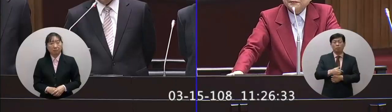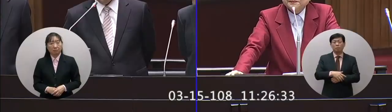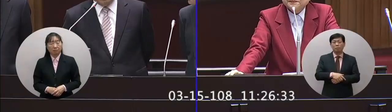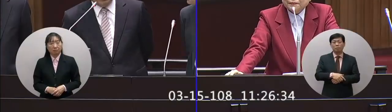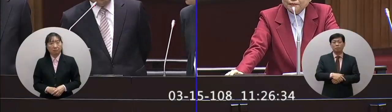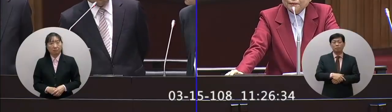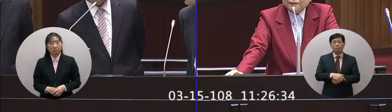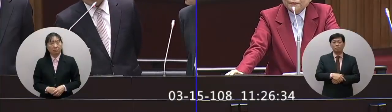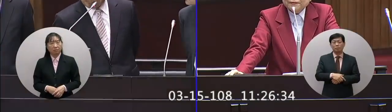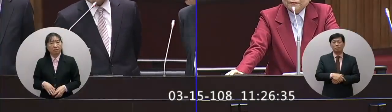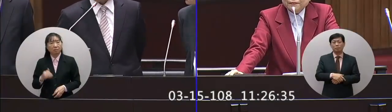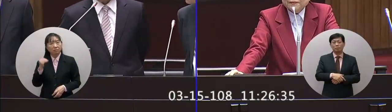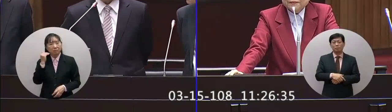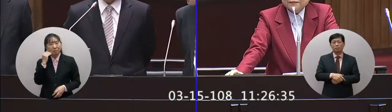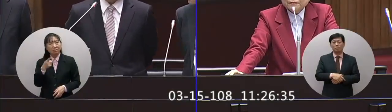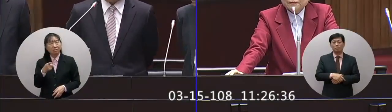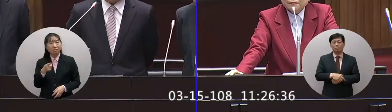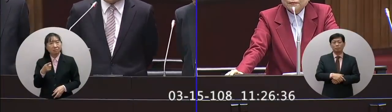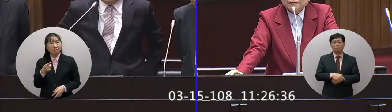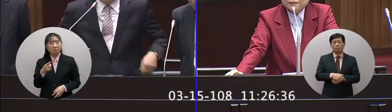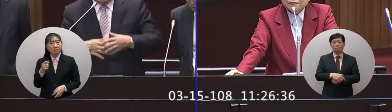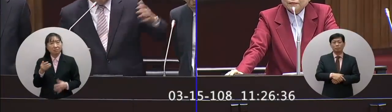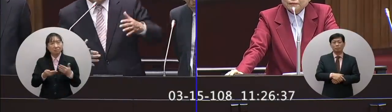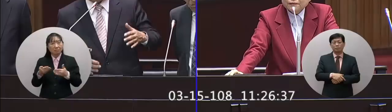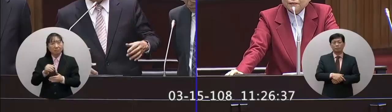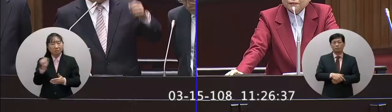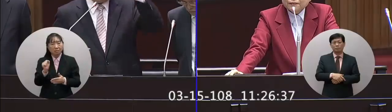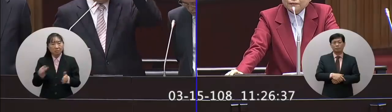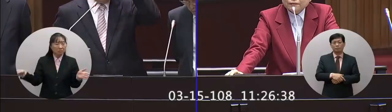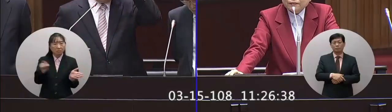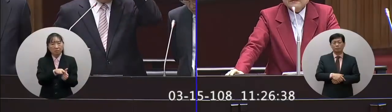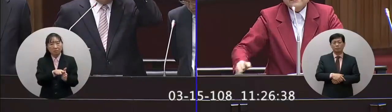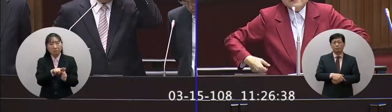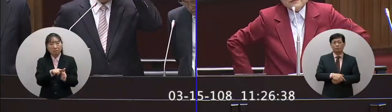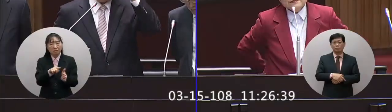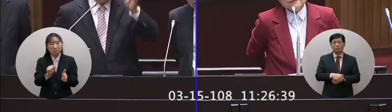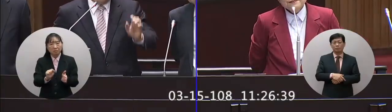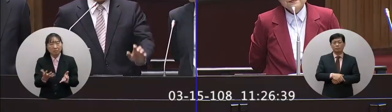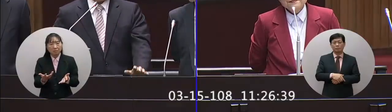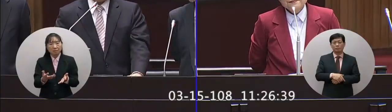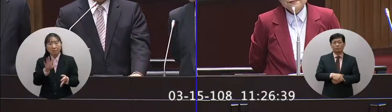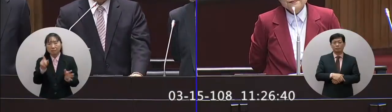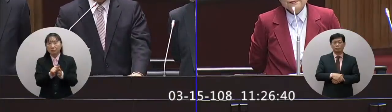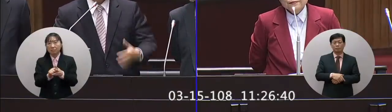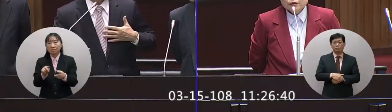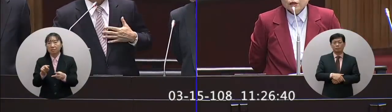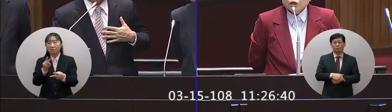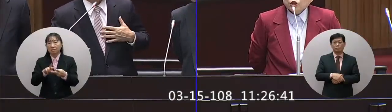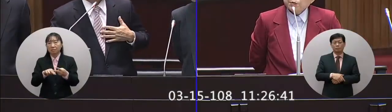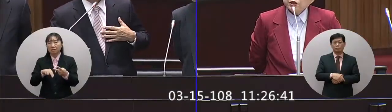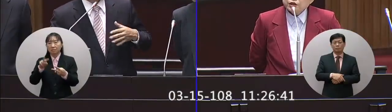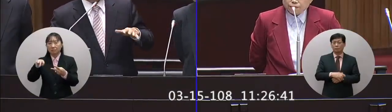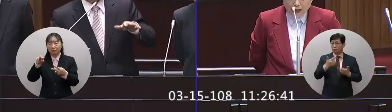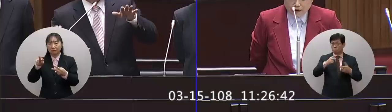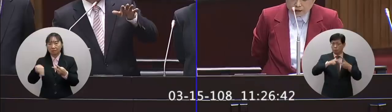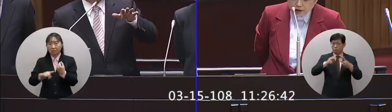你同意嗎如果都不得升遷一輩子這樣有些時候刑法的妥當性我們學